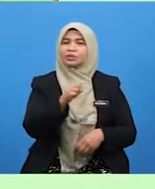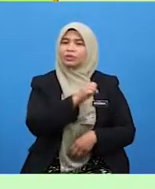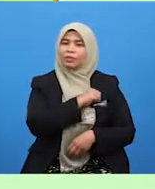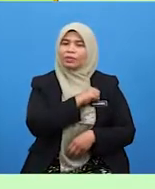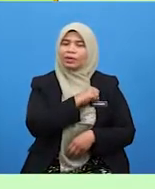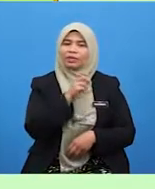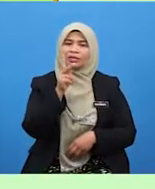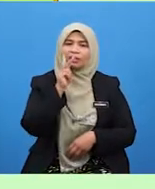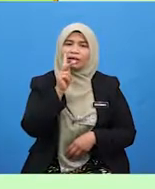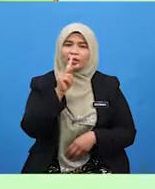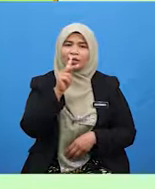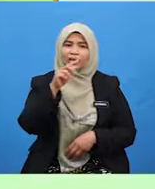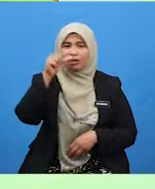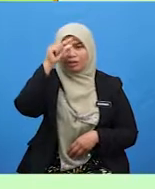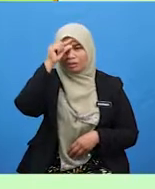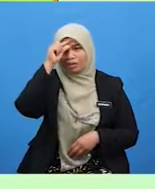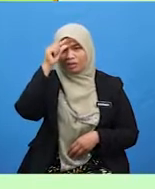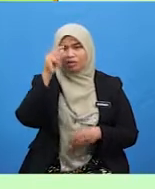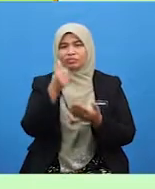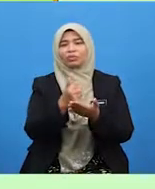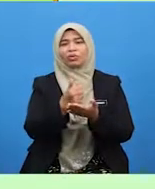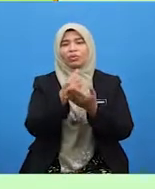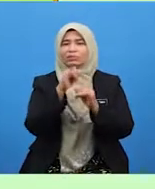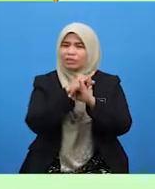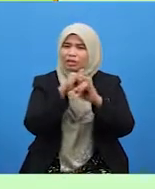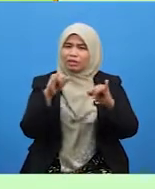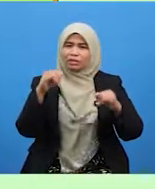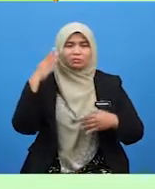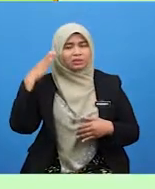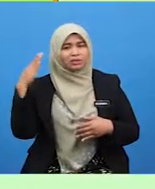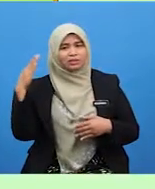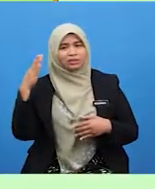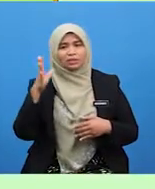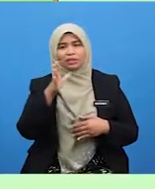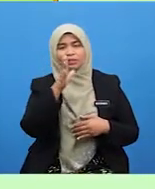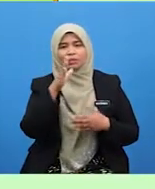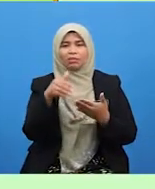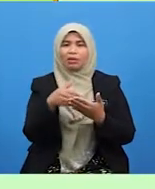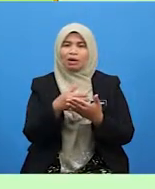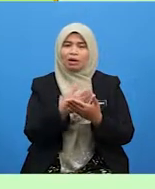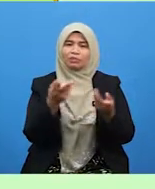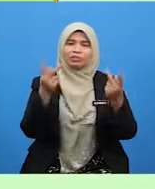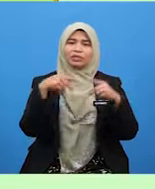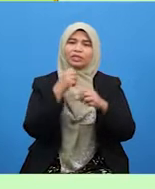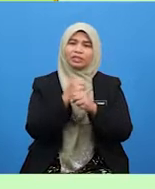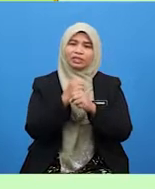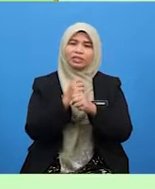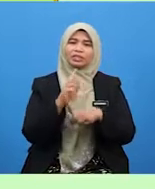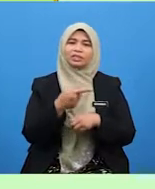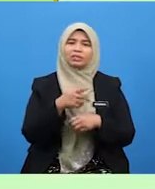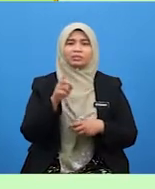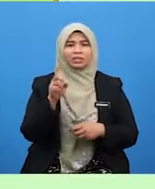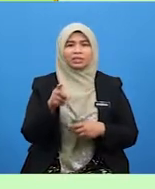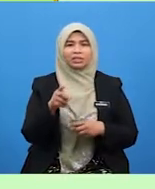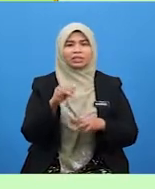Kakak, abang, tolong jangan bising. Ibu baru pulang bekerja. Kita